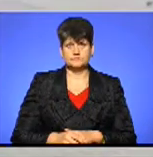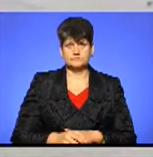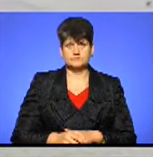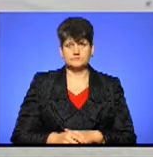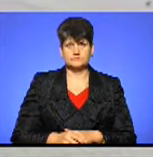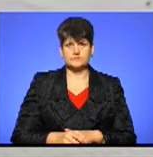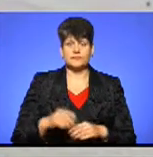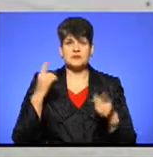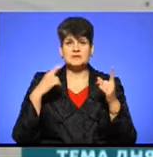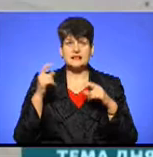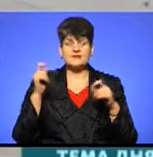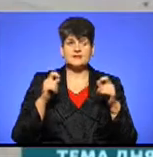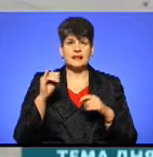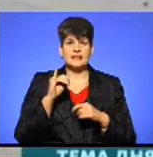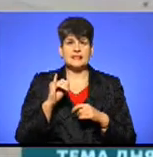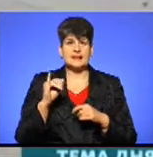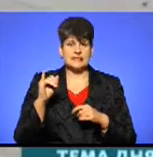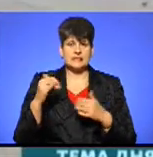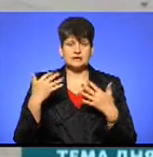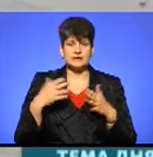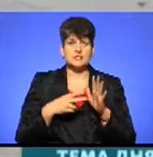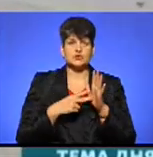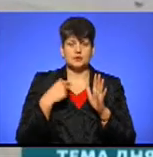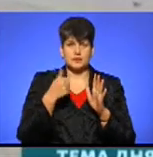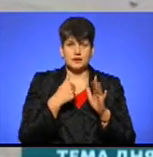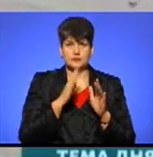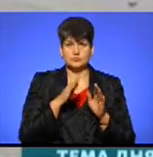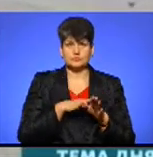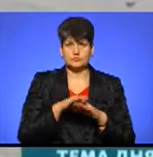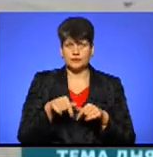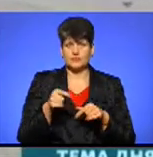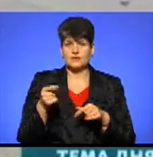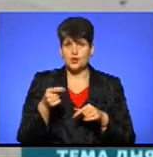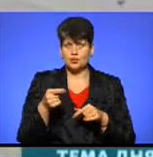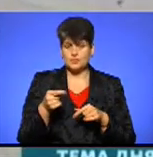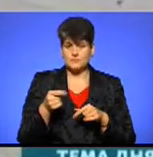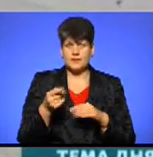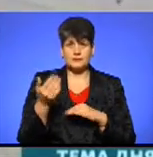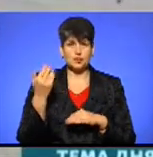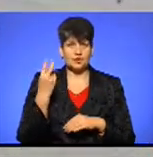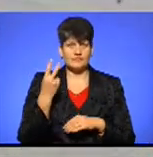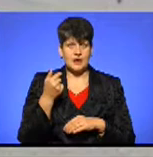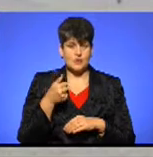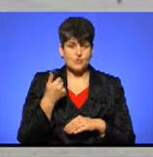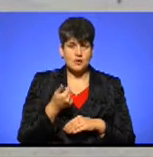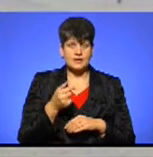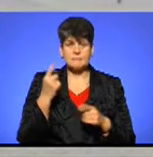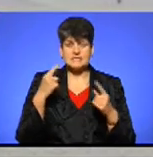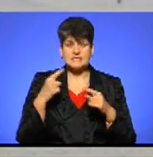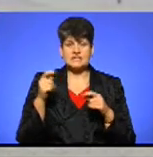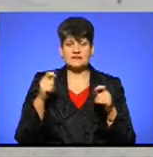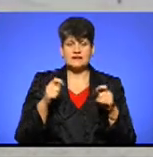Мислицький фестиваль її вже сьомий рік буде реалізовуватися в Тернополі. Минулі два роки Мислицький фестиваль її